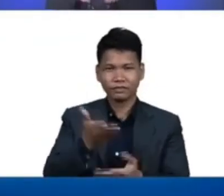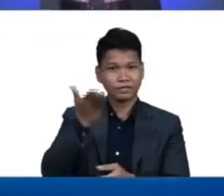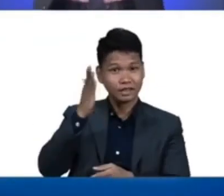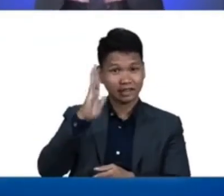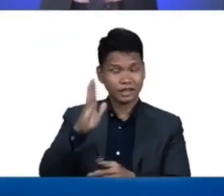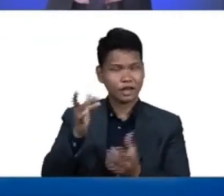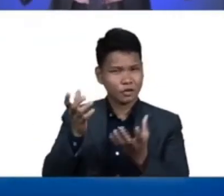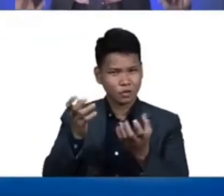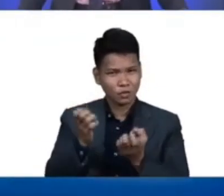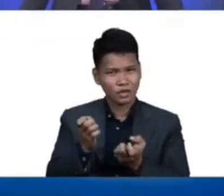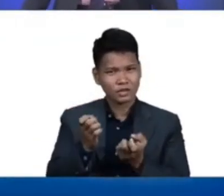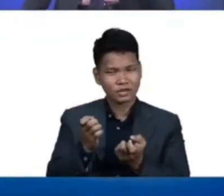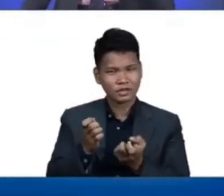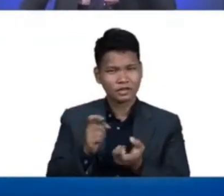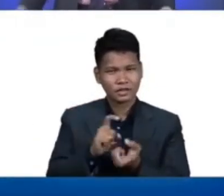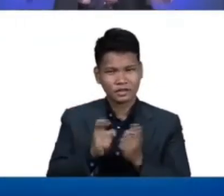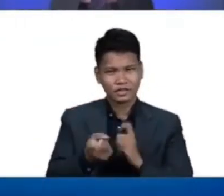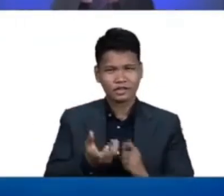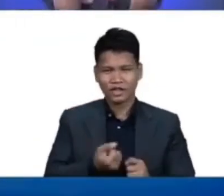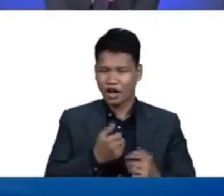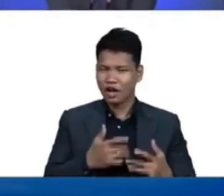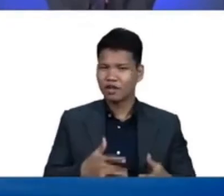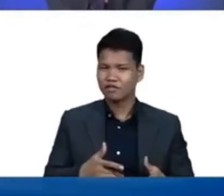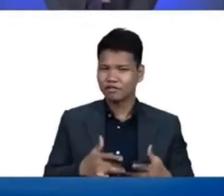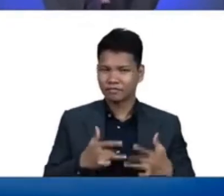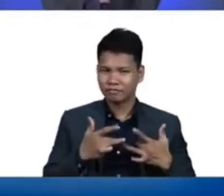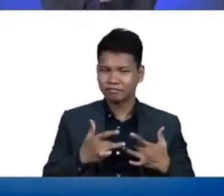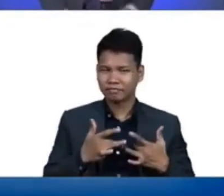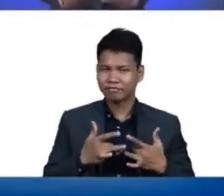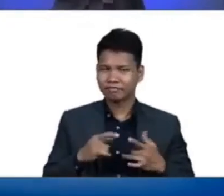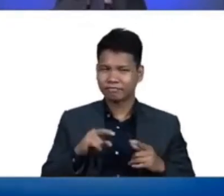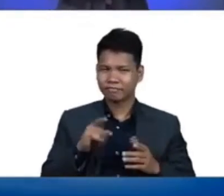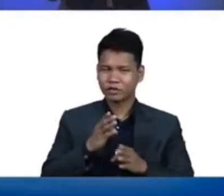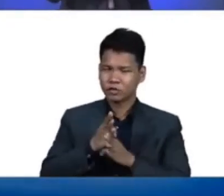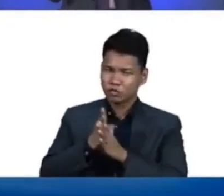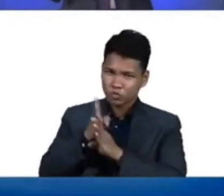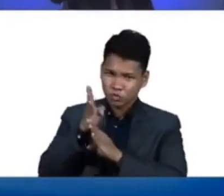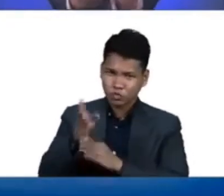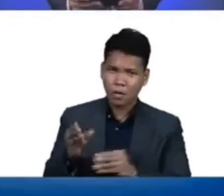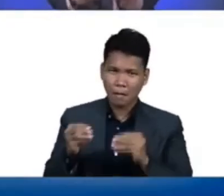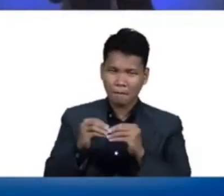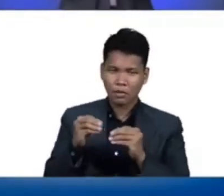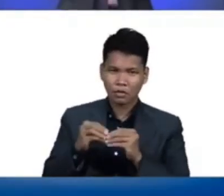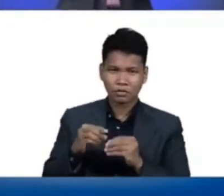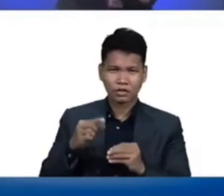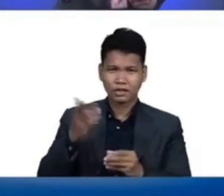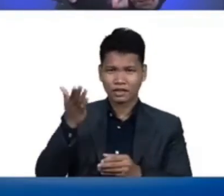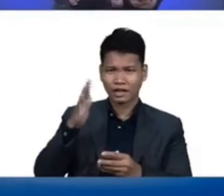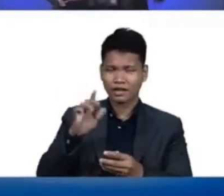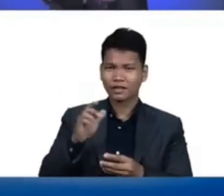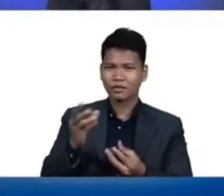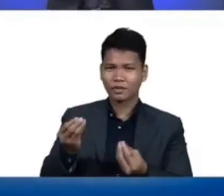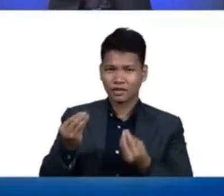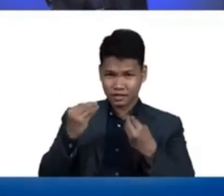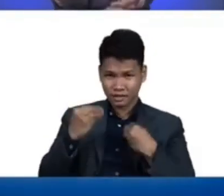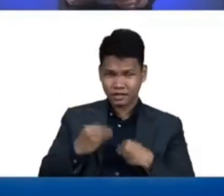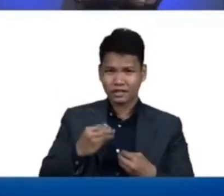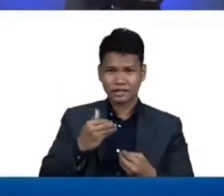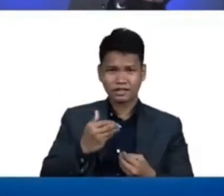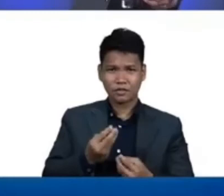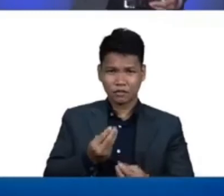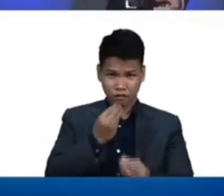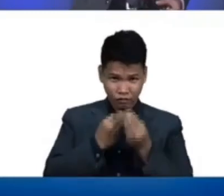babagukin po yung ating buhay gusto na Diyos na tayo po magkakaroon ng pangkain hindi lamang sa ating